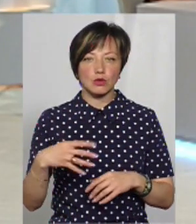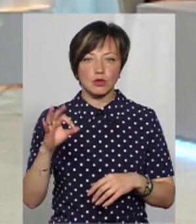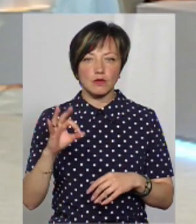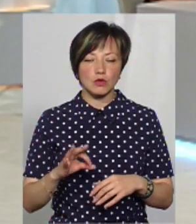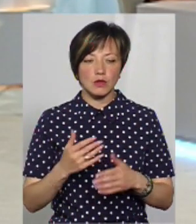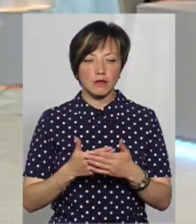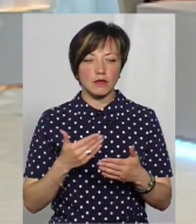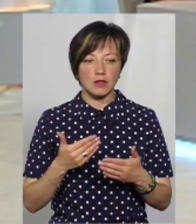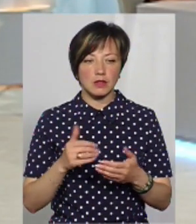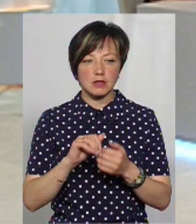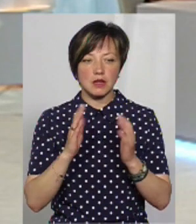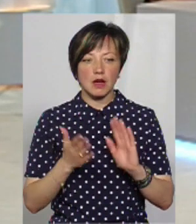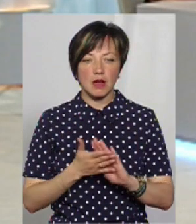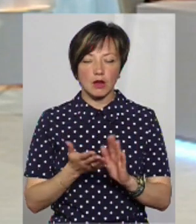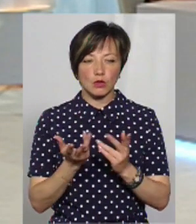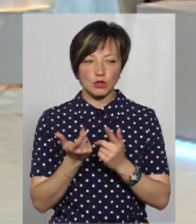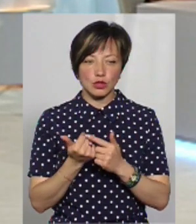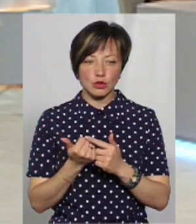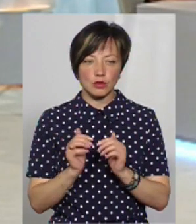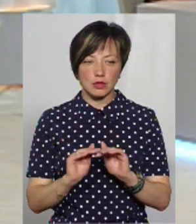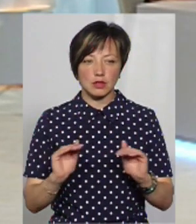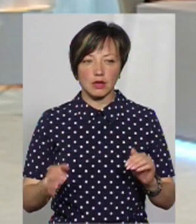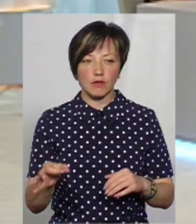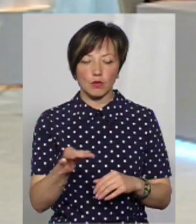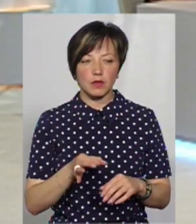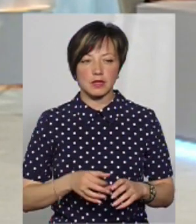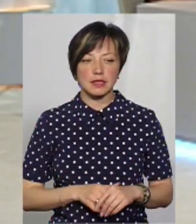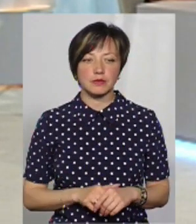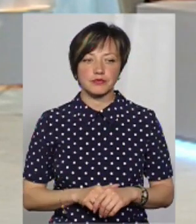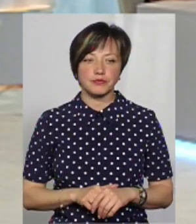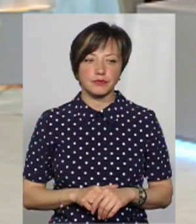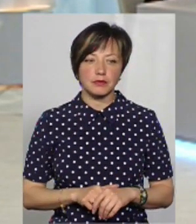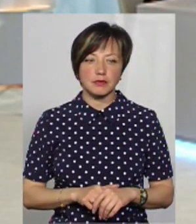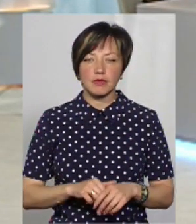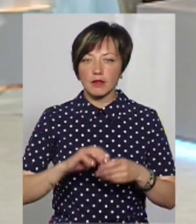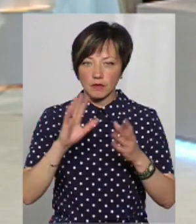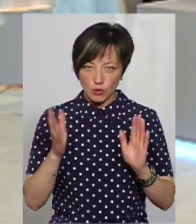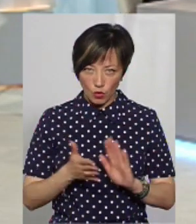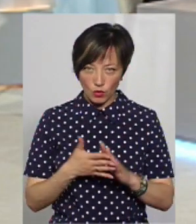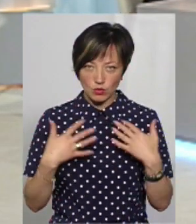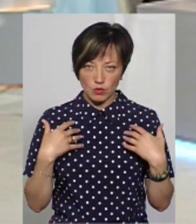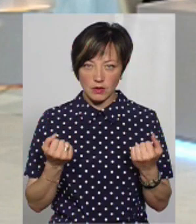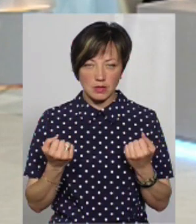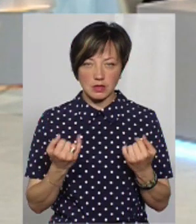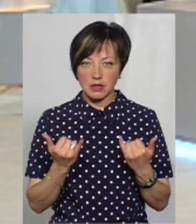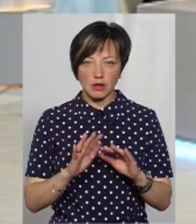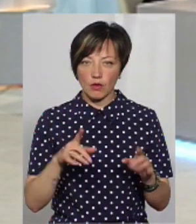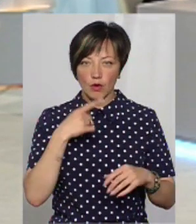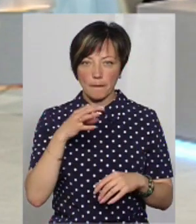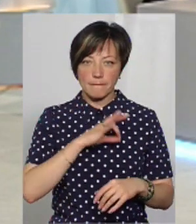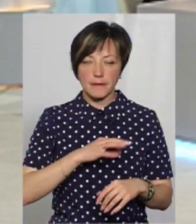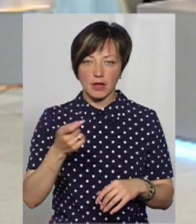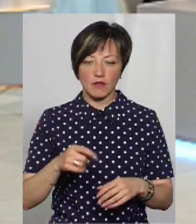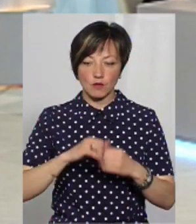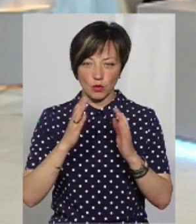% від загальної численності дітей в області. Це всього оздоровити? Це ми зараз не говоримо про пільгові